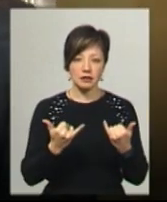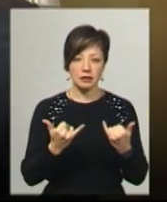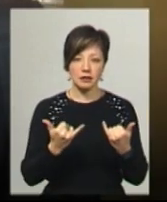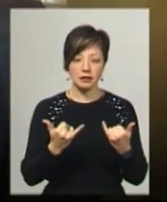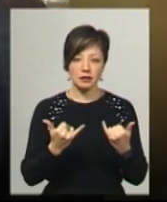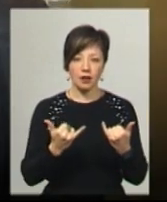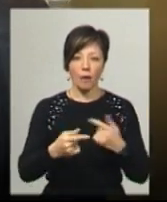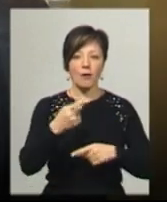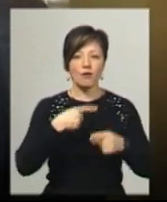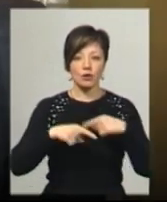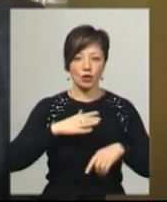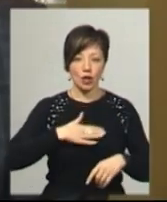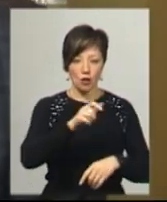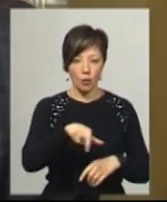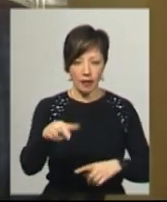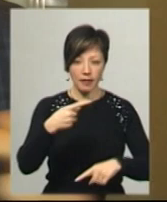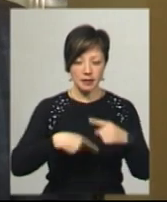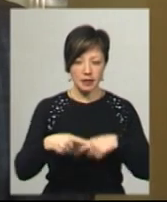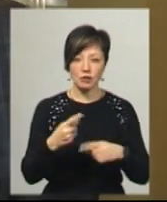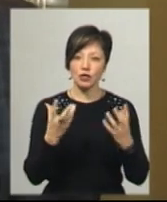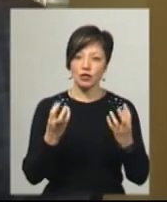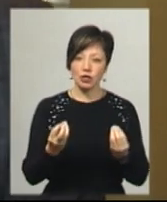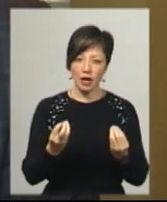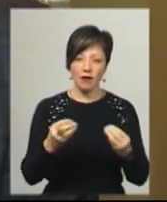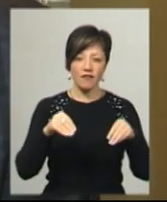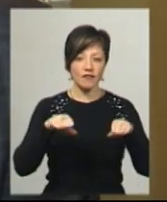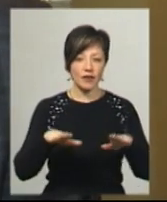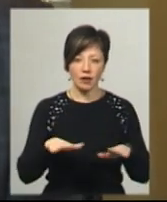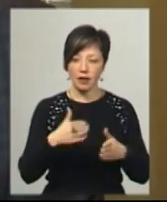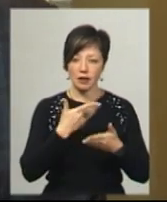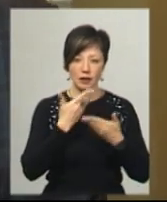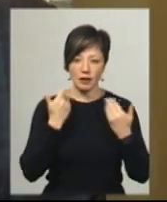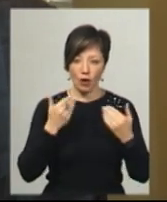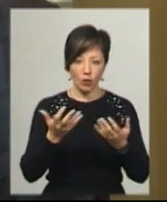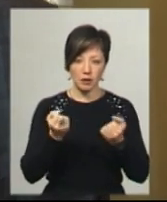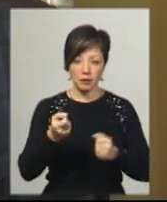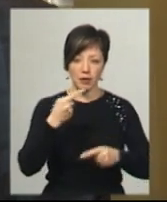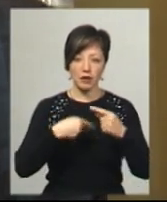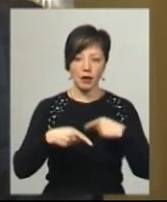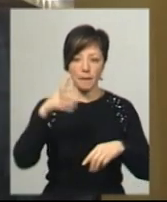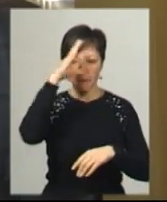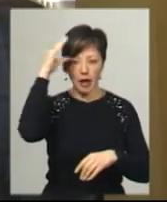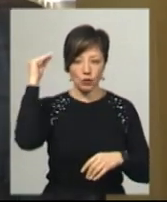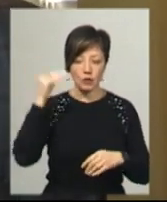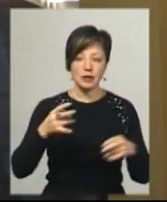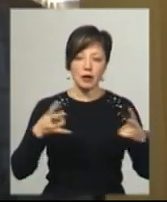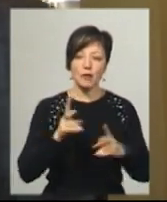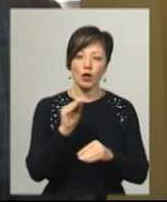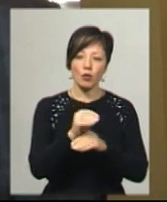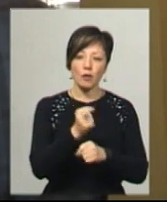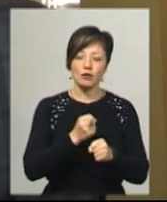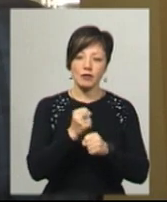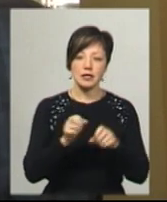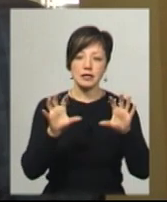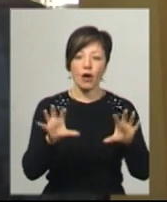повернули наших громадян назад, але ще вируки, деякі не отримали, приїхали, умовно кажучи, назад ексбертовці. Треба допрацювати, перш все,